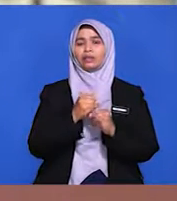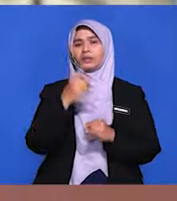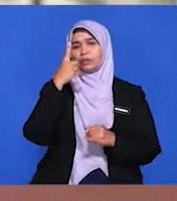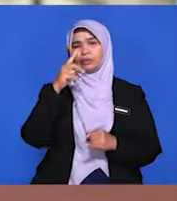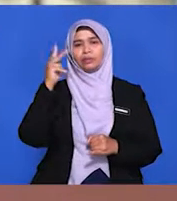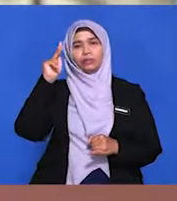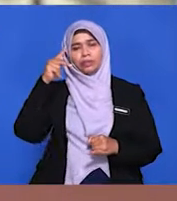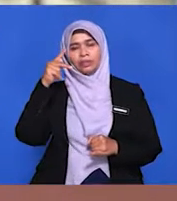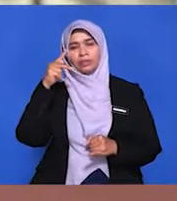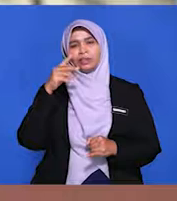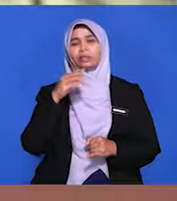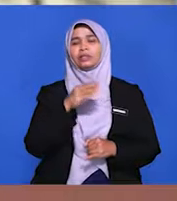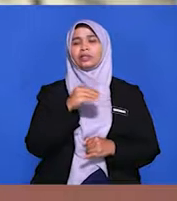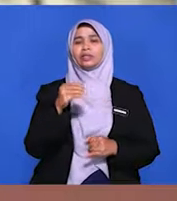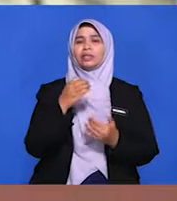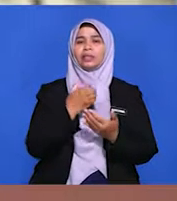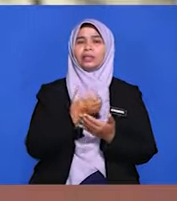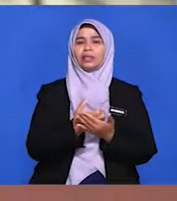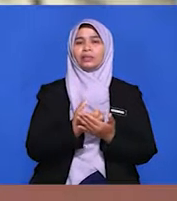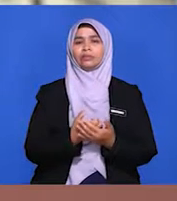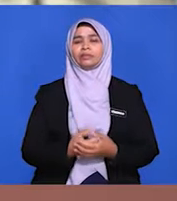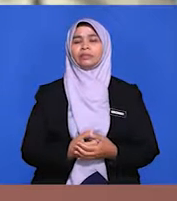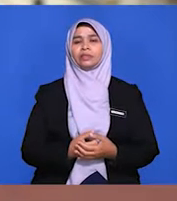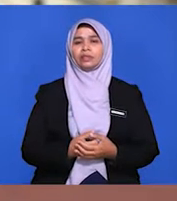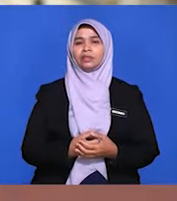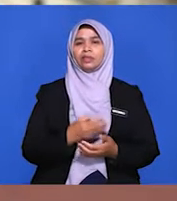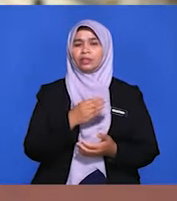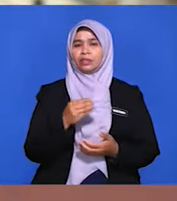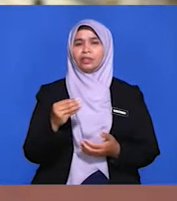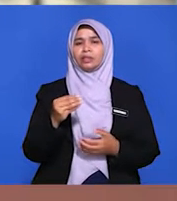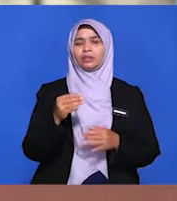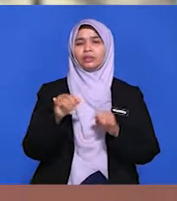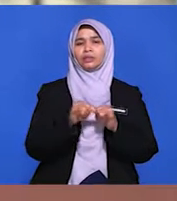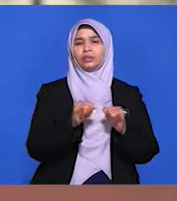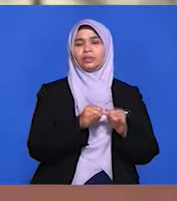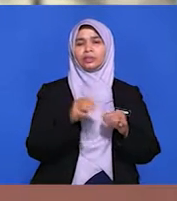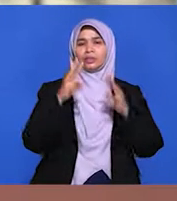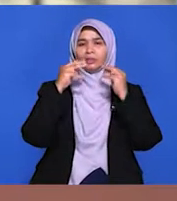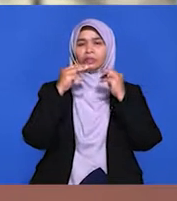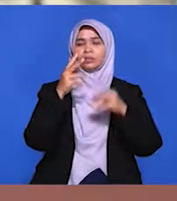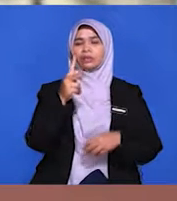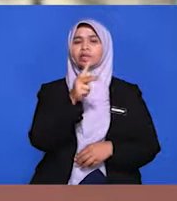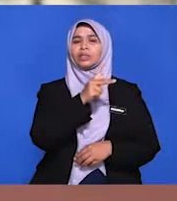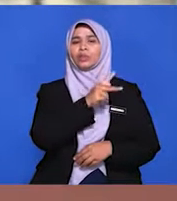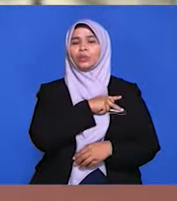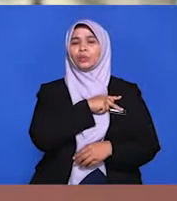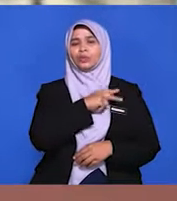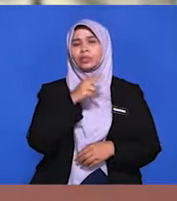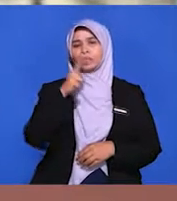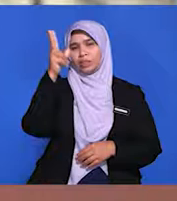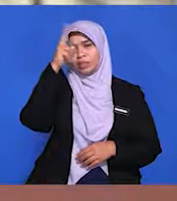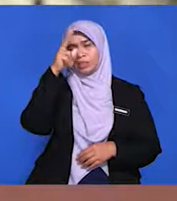ekonomi, politik dan keselamatan di rantau ini. Manakala mesyuarat ketua-ketua kerajaan Commonwealth